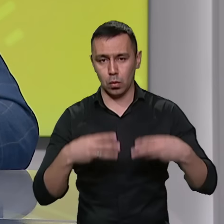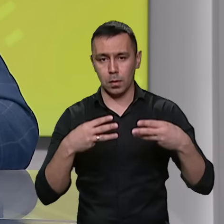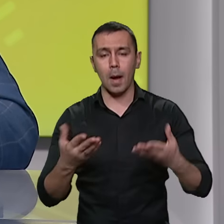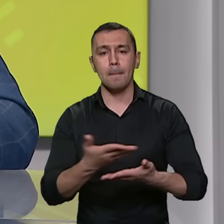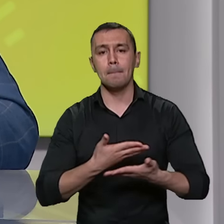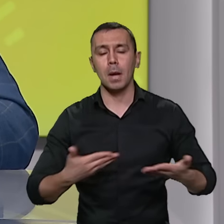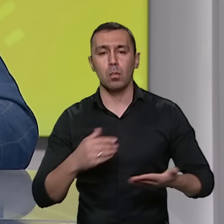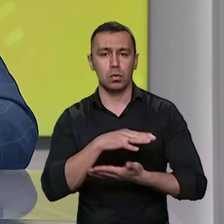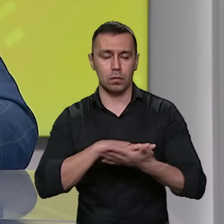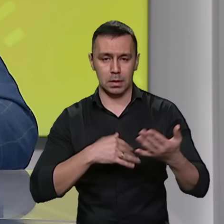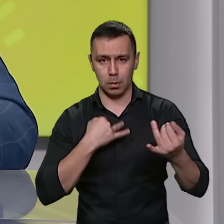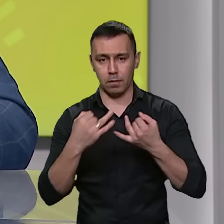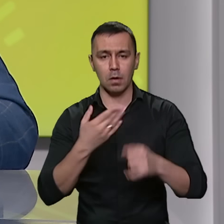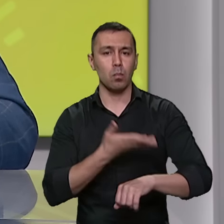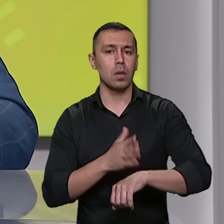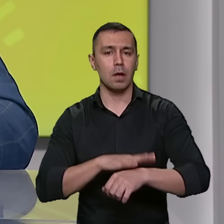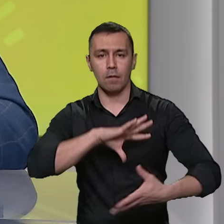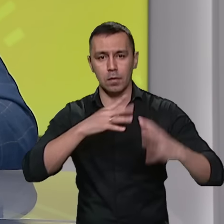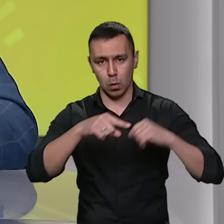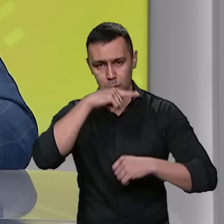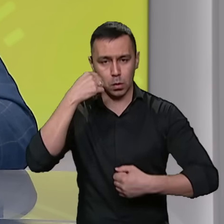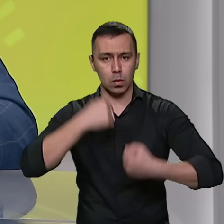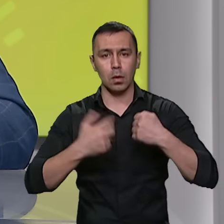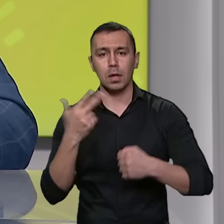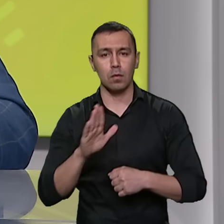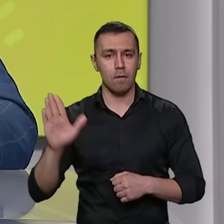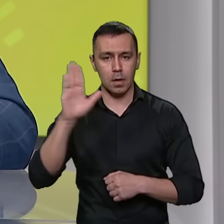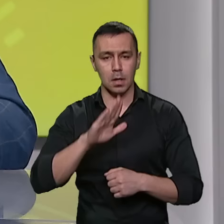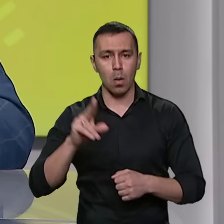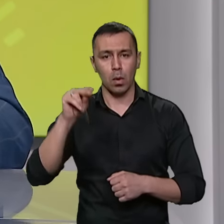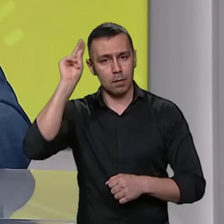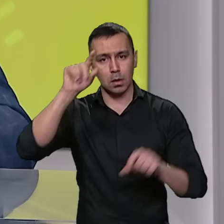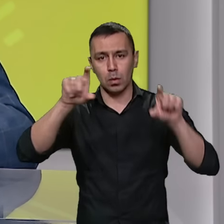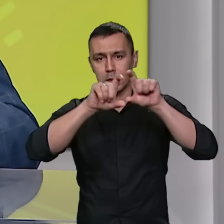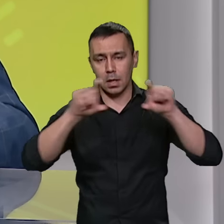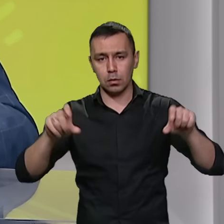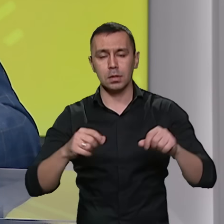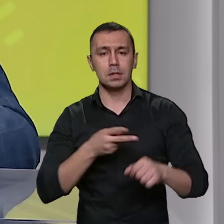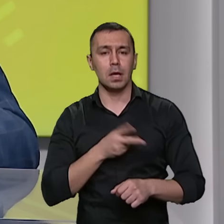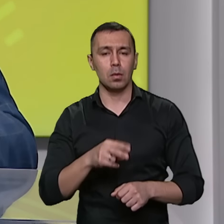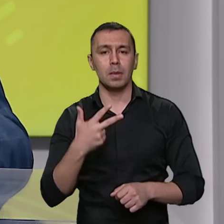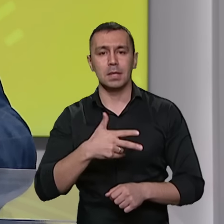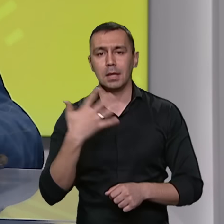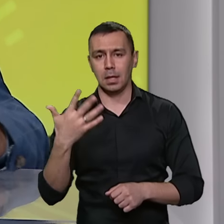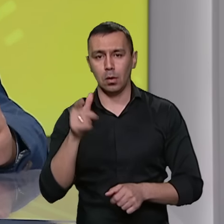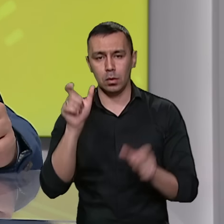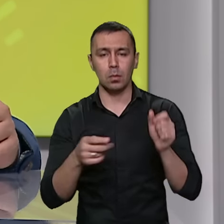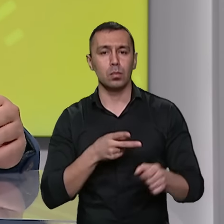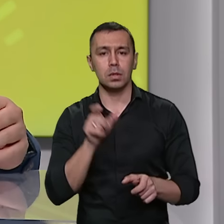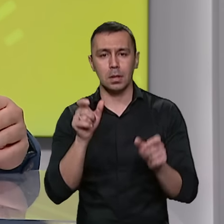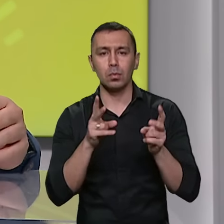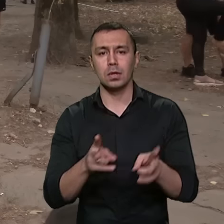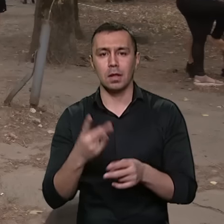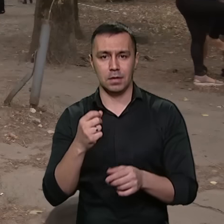А ми продовжуємо спілкування. У Полтаві внаслідок російського удару 3 вересня по навчальному закладу загинули 53 людини, постраждалих